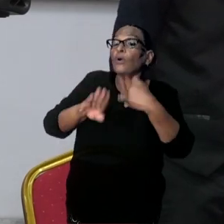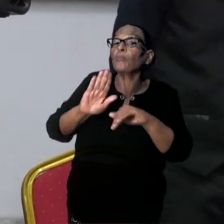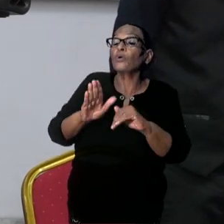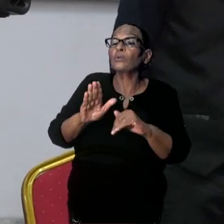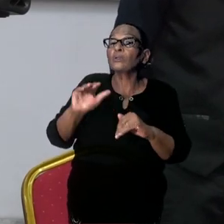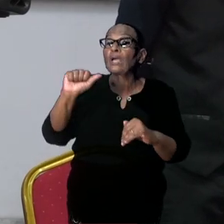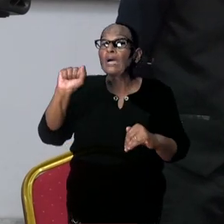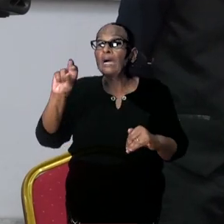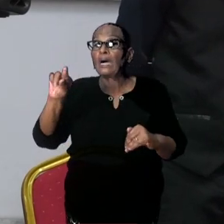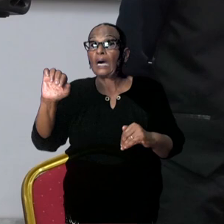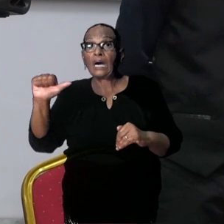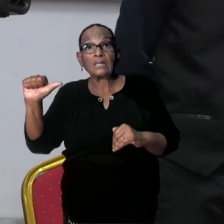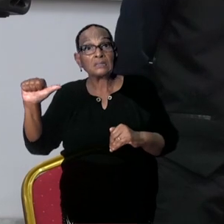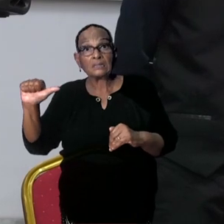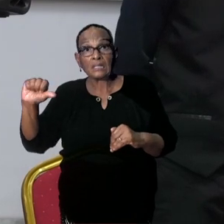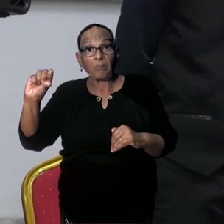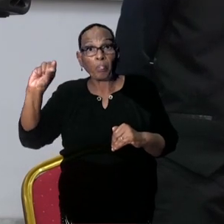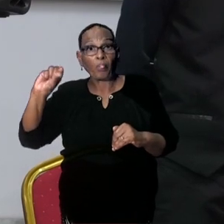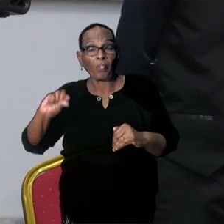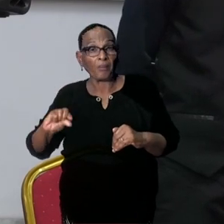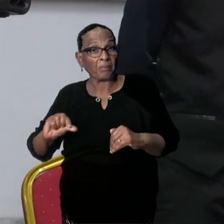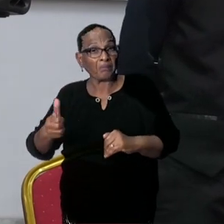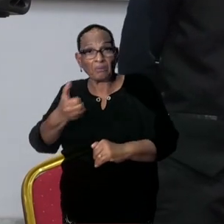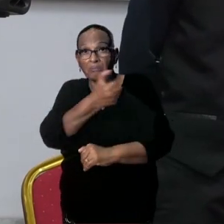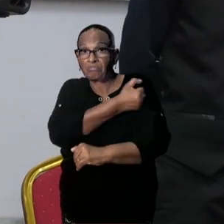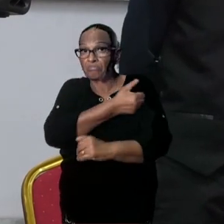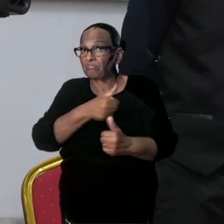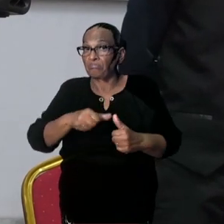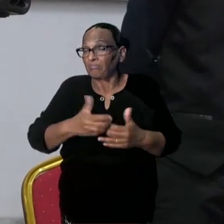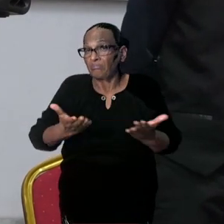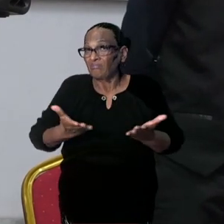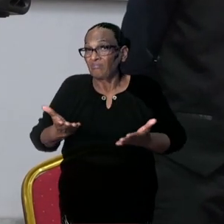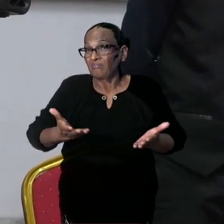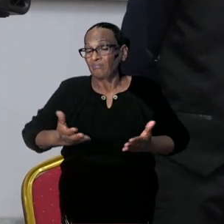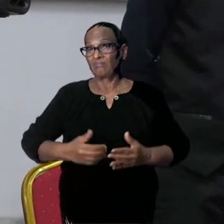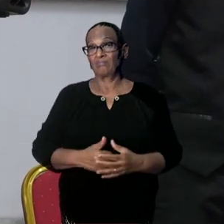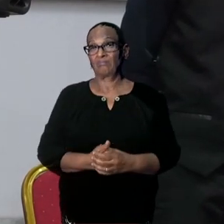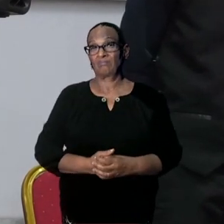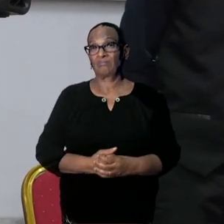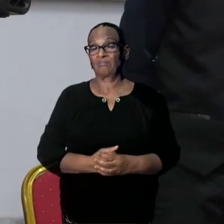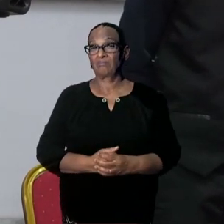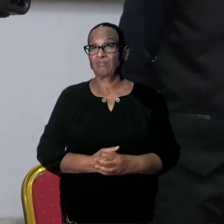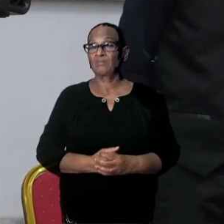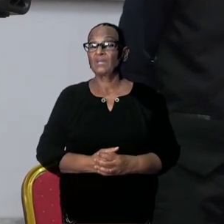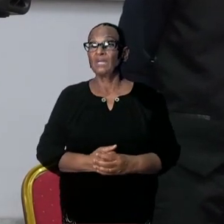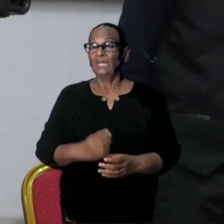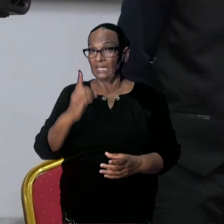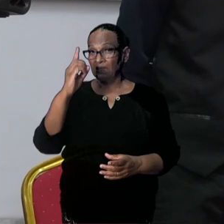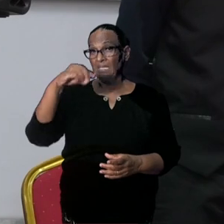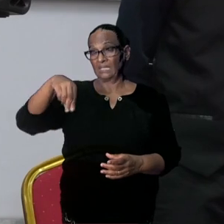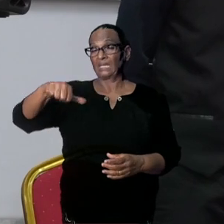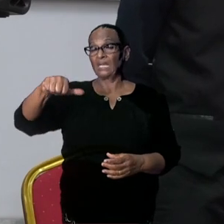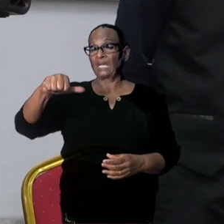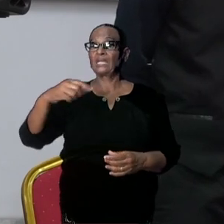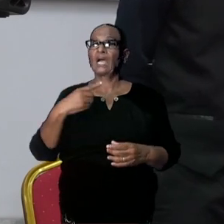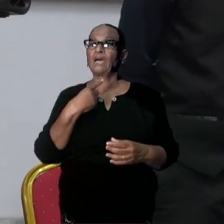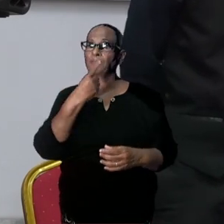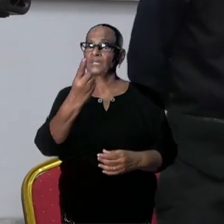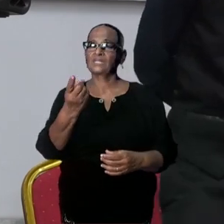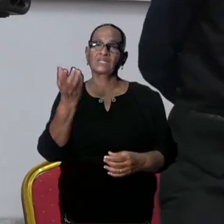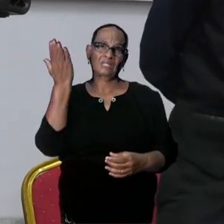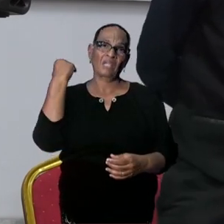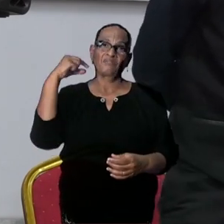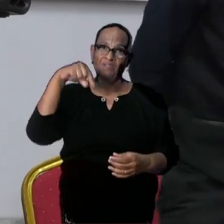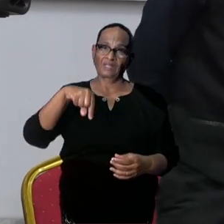AstraZeneca voor beperkt gebruik toe te passen? U heeft in het parlement en ook vandaag aangegeven dat er